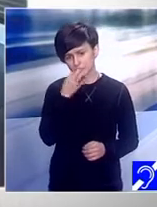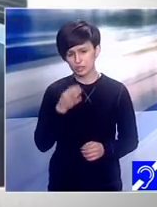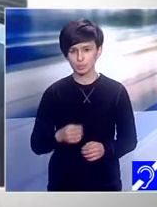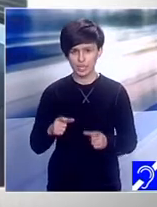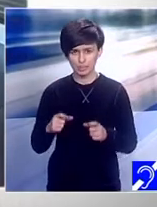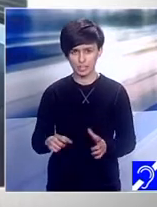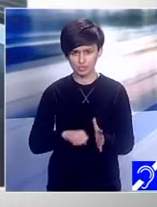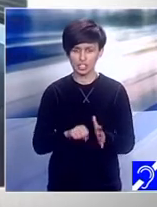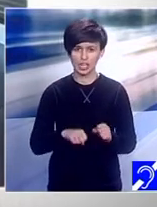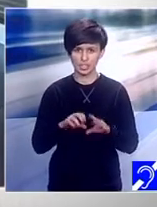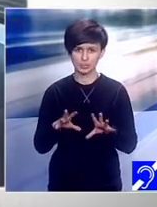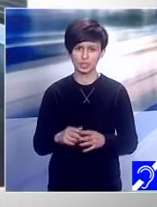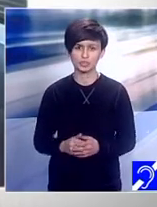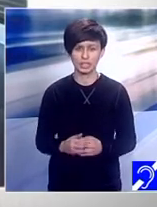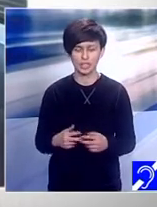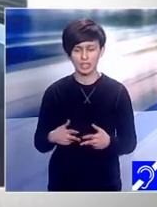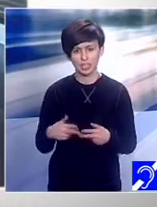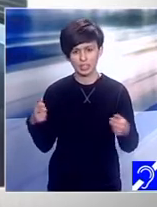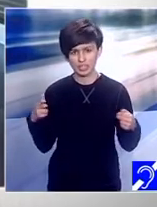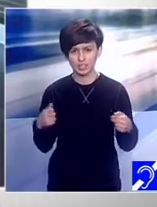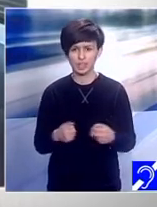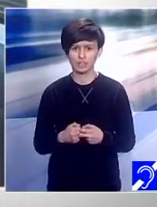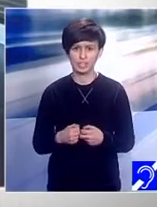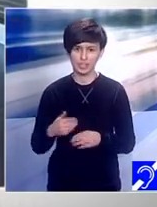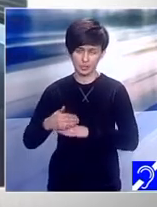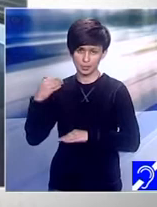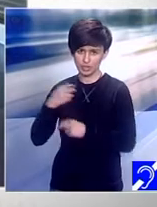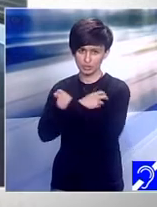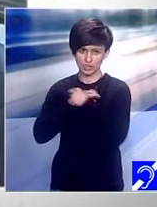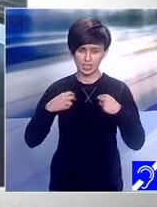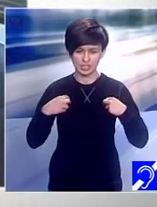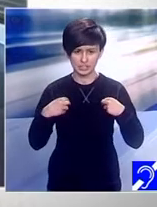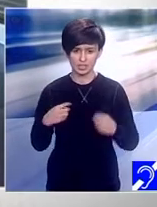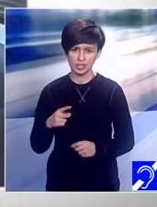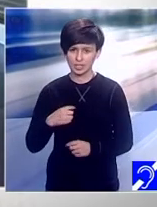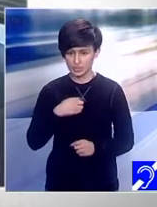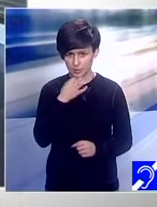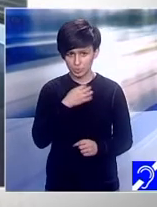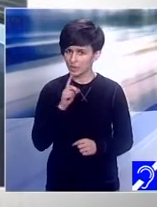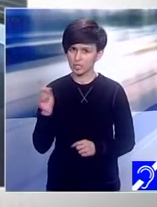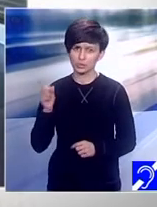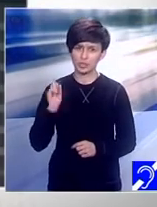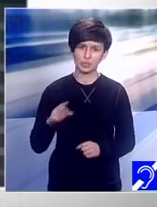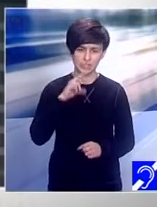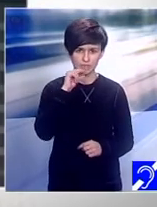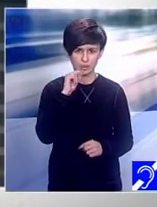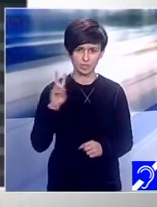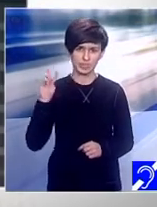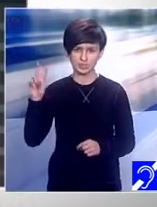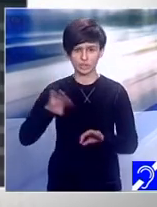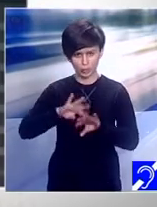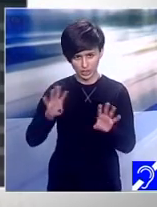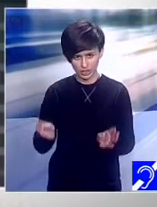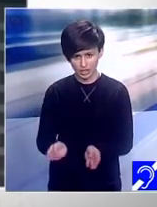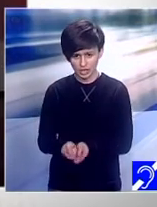Fără Prejdecăți, și aș vrea să reiau această idee, nu ar trebui să vorbim de două lume. Lumea persoanelor cu nevoi speciale și lumea persoanelor fără nevoi speciale.